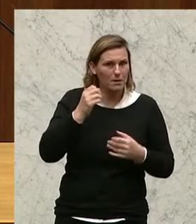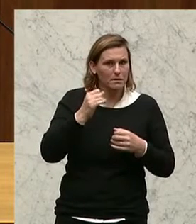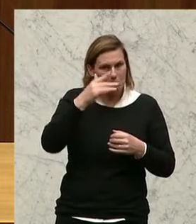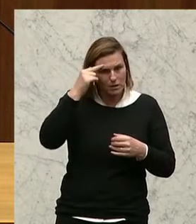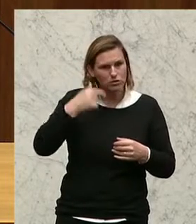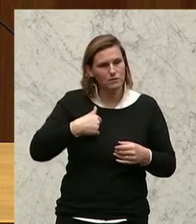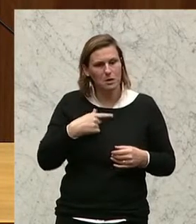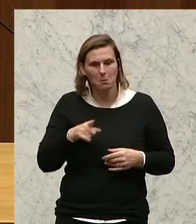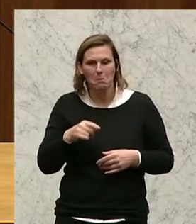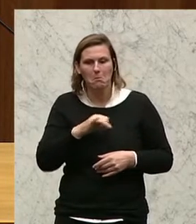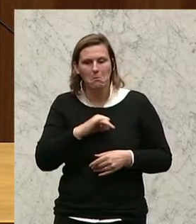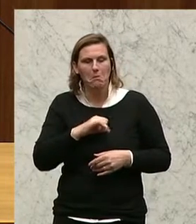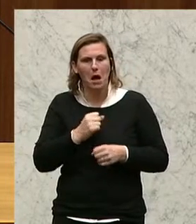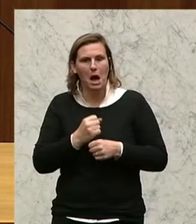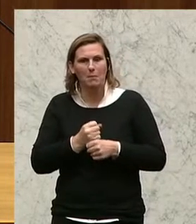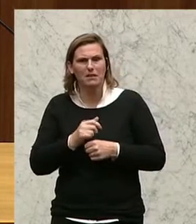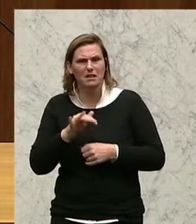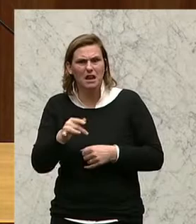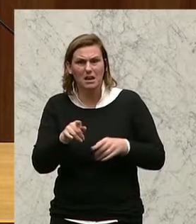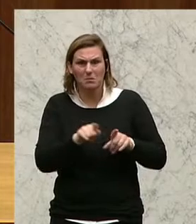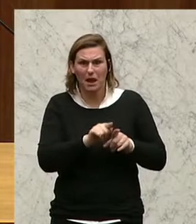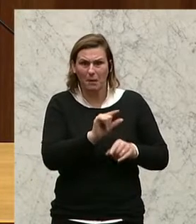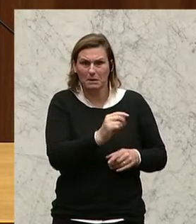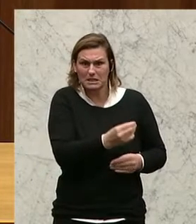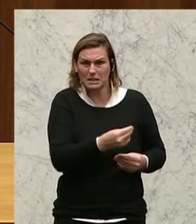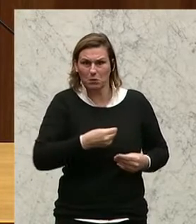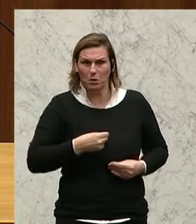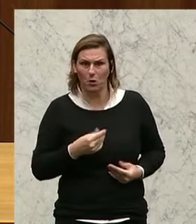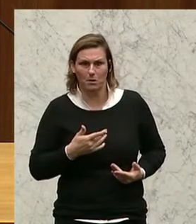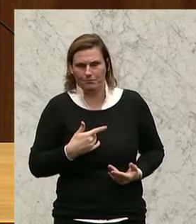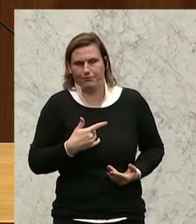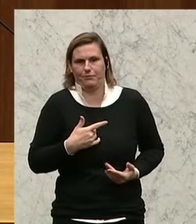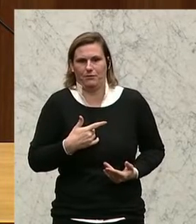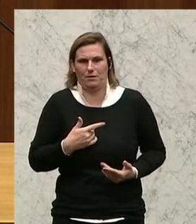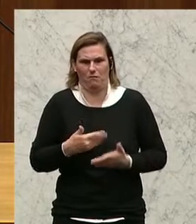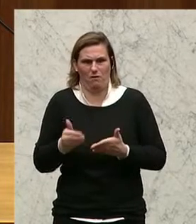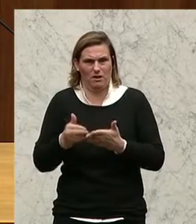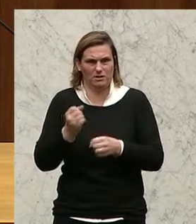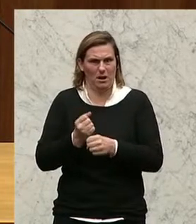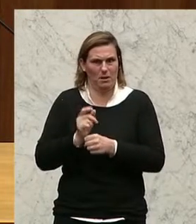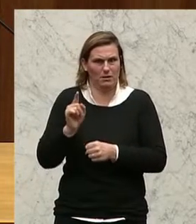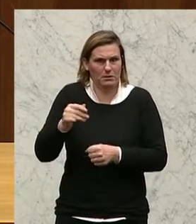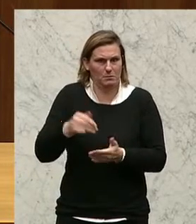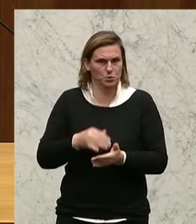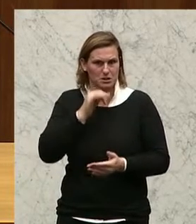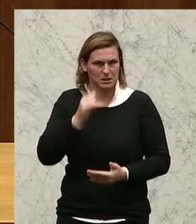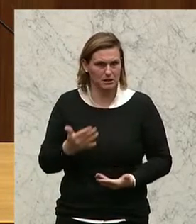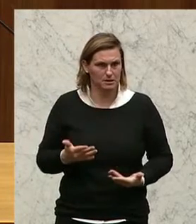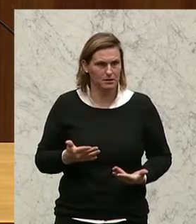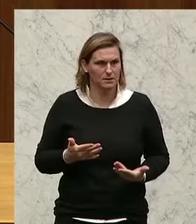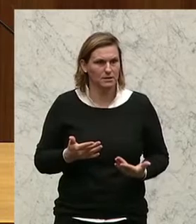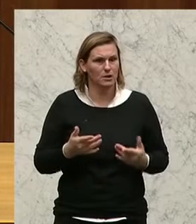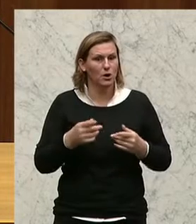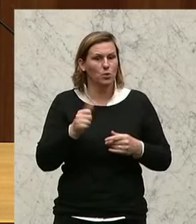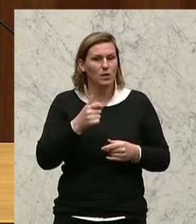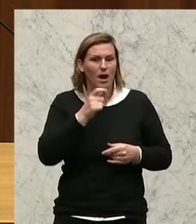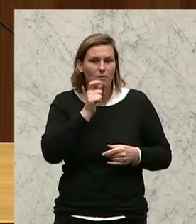gehen, das Gleiche bekommen sollen, wie jene, die nicht arbeiten gehen. Und ein Wort noch, und weil mir das auch noch wichtig ist, ein Wort